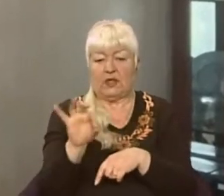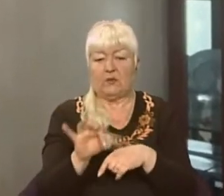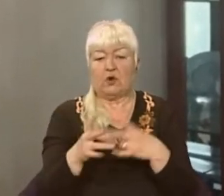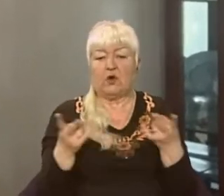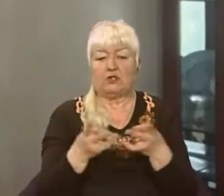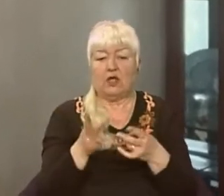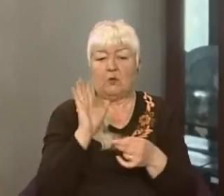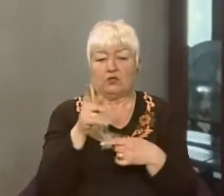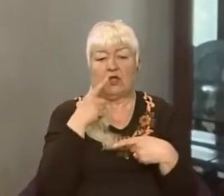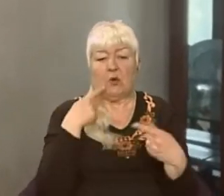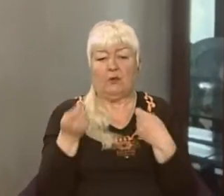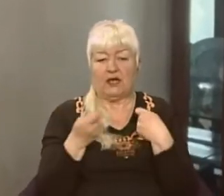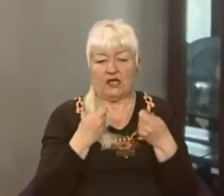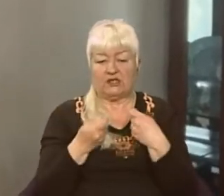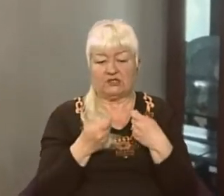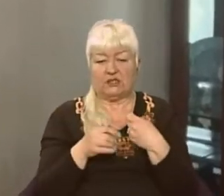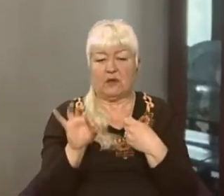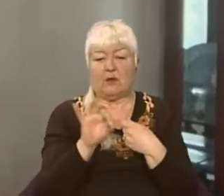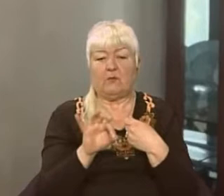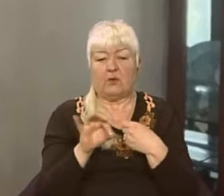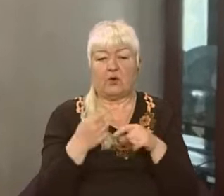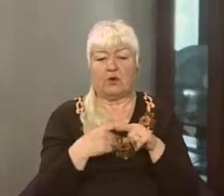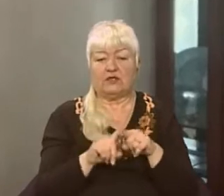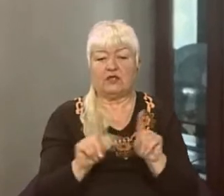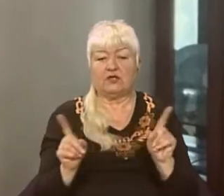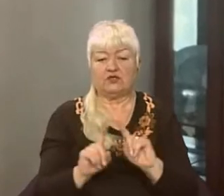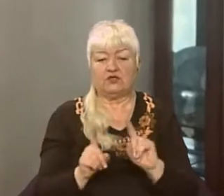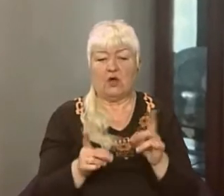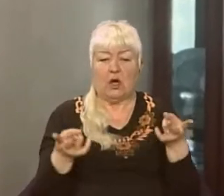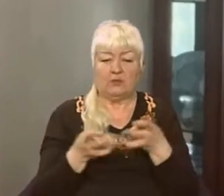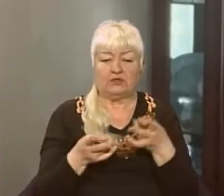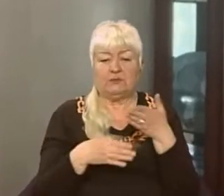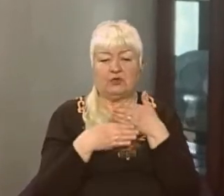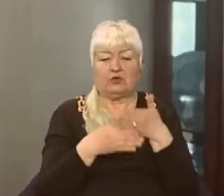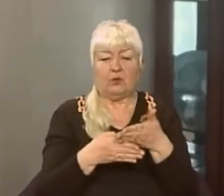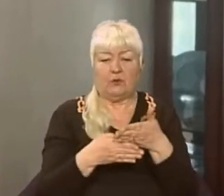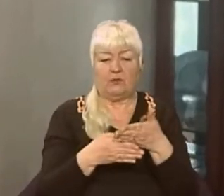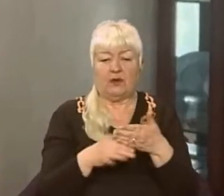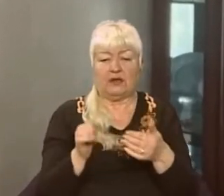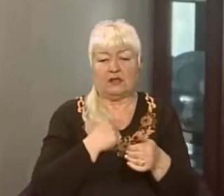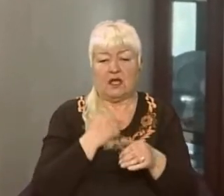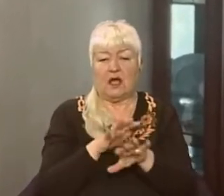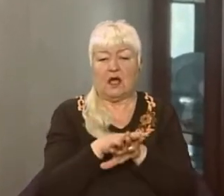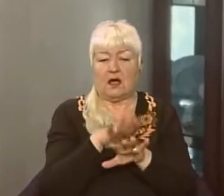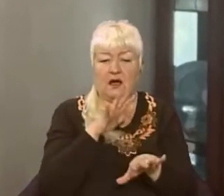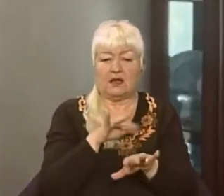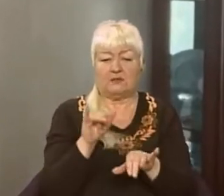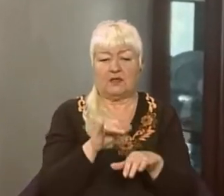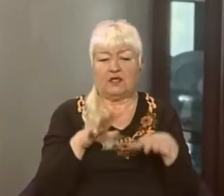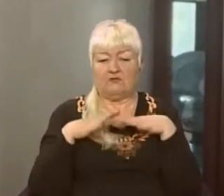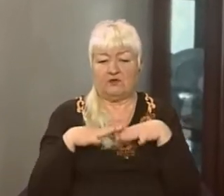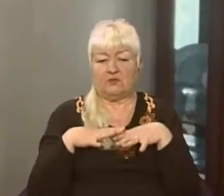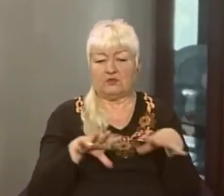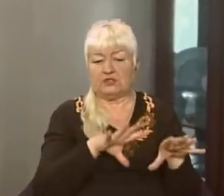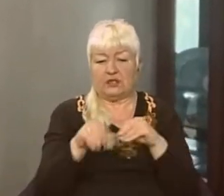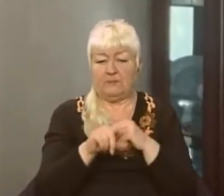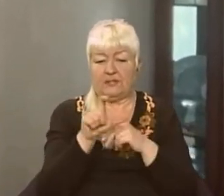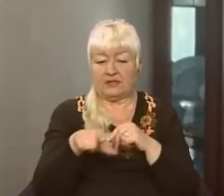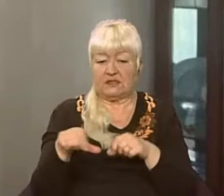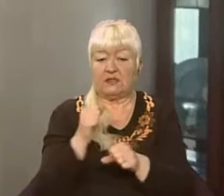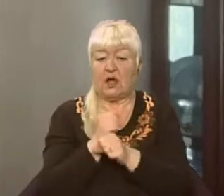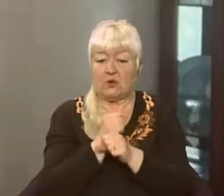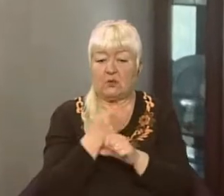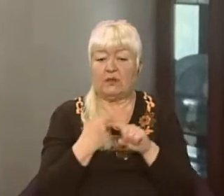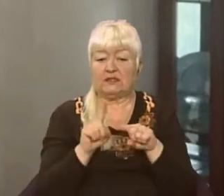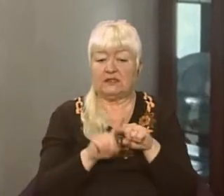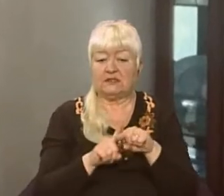бути побережними, про те, що потрібно допомагати і армії, і вимушеним переселенцям, але робити